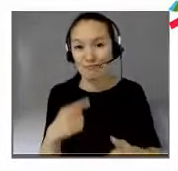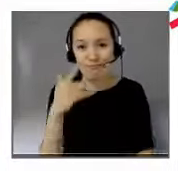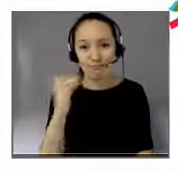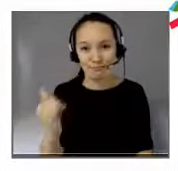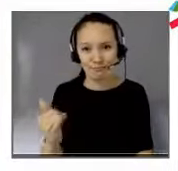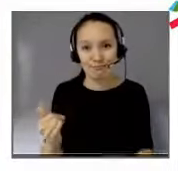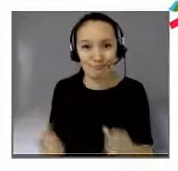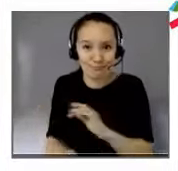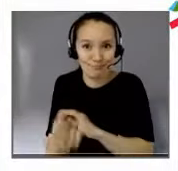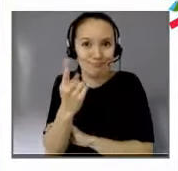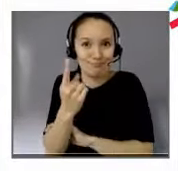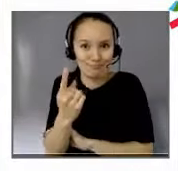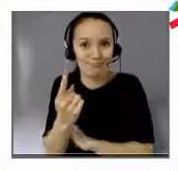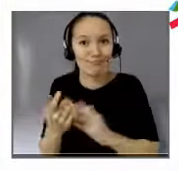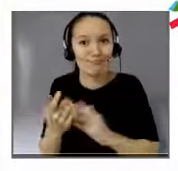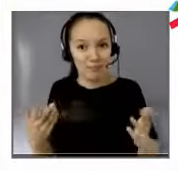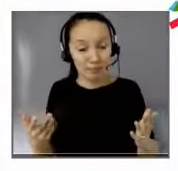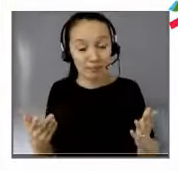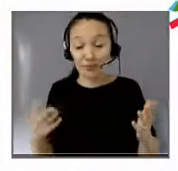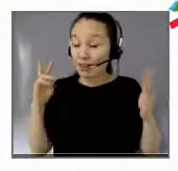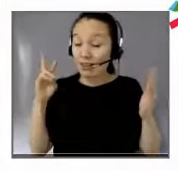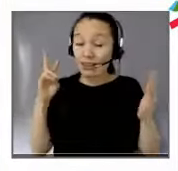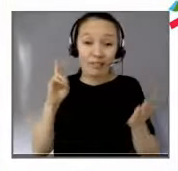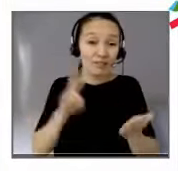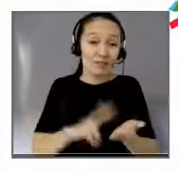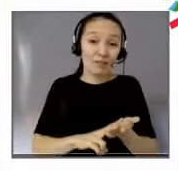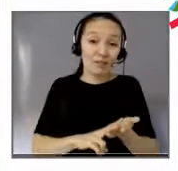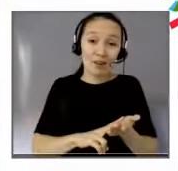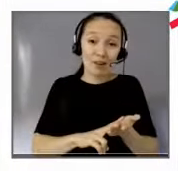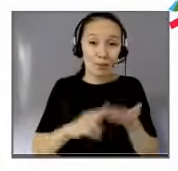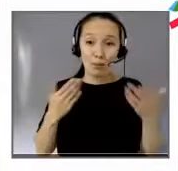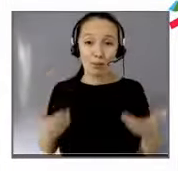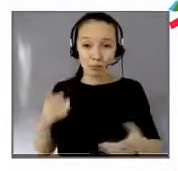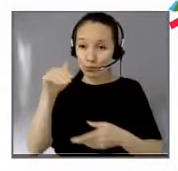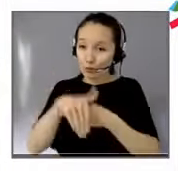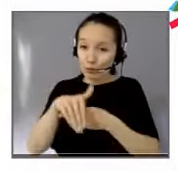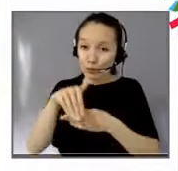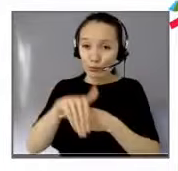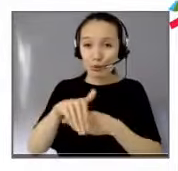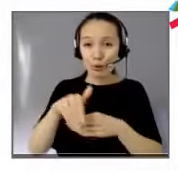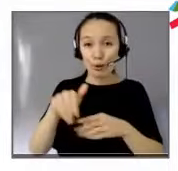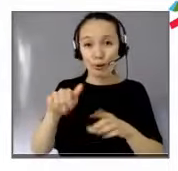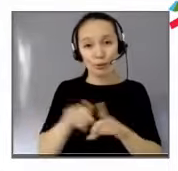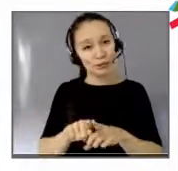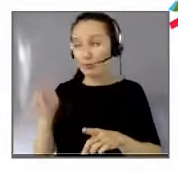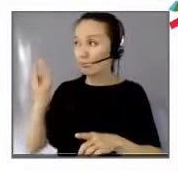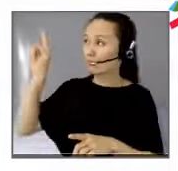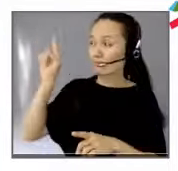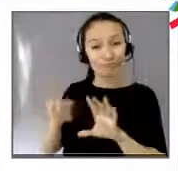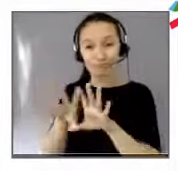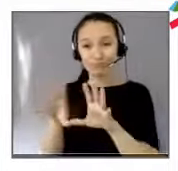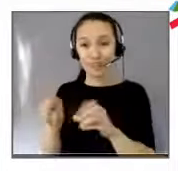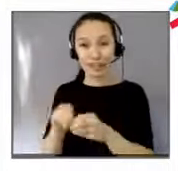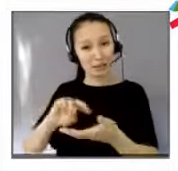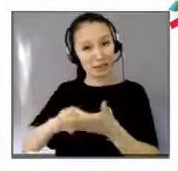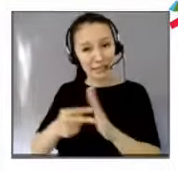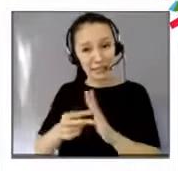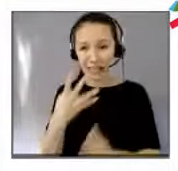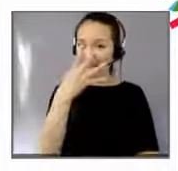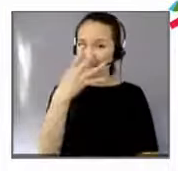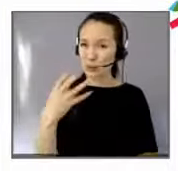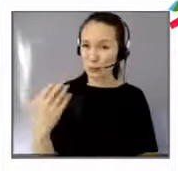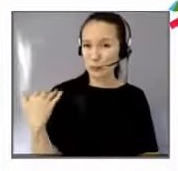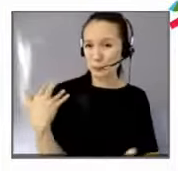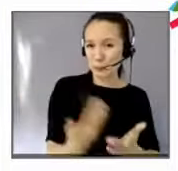je voudrais vraiment ce soir saluer aussi toute l'équipe technique qui a permis de faire vivre pendant quatre jours des